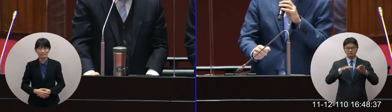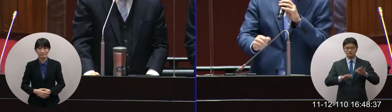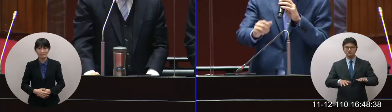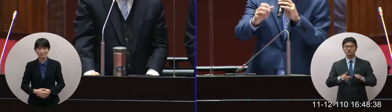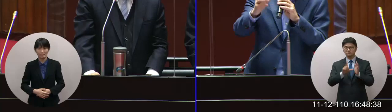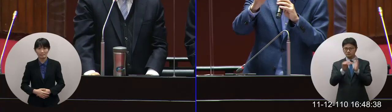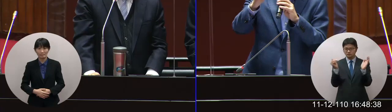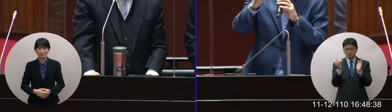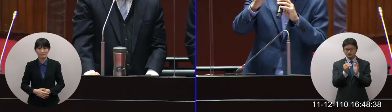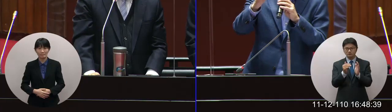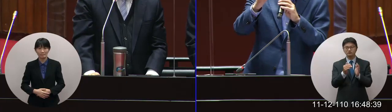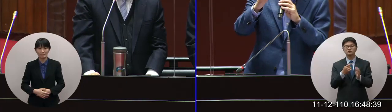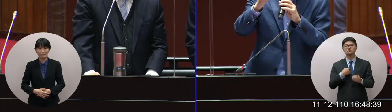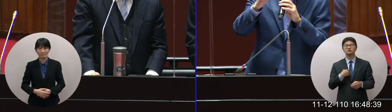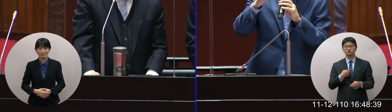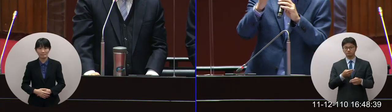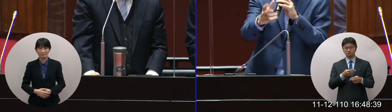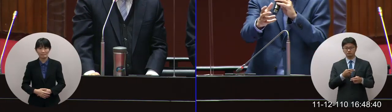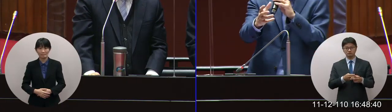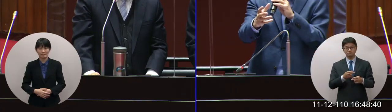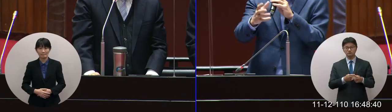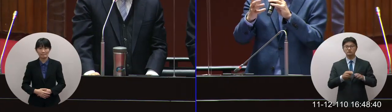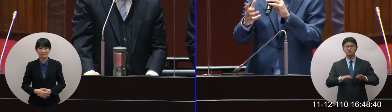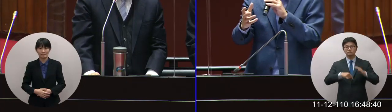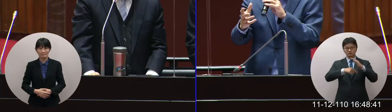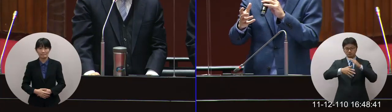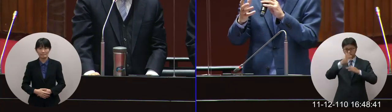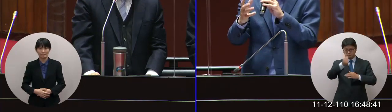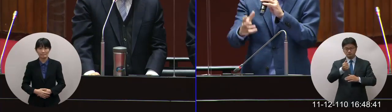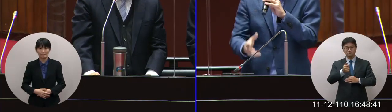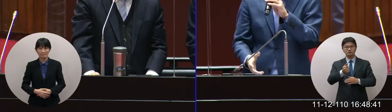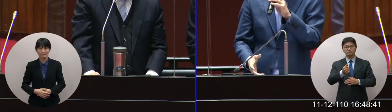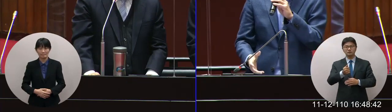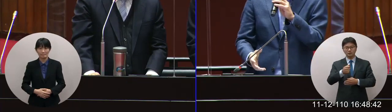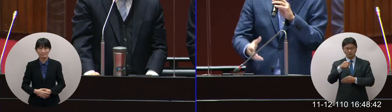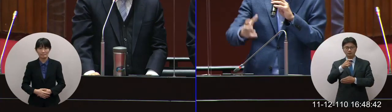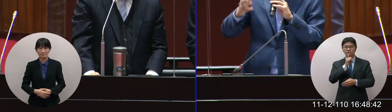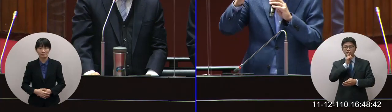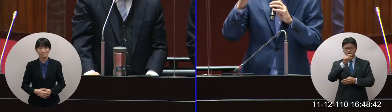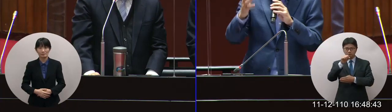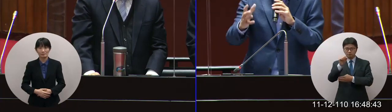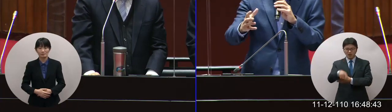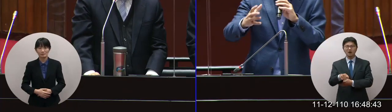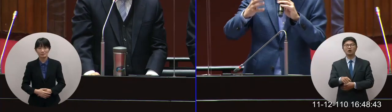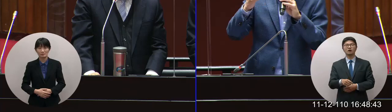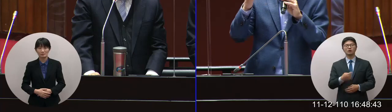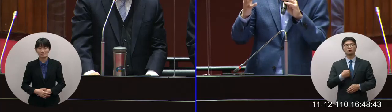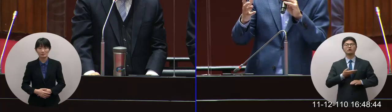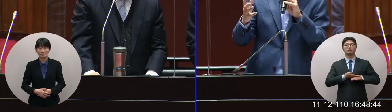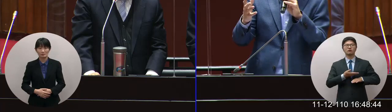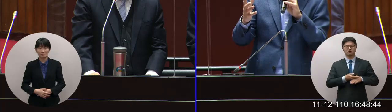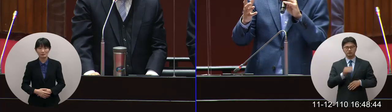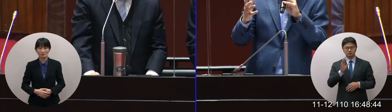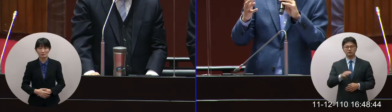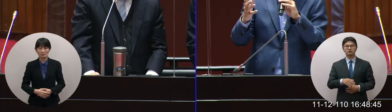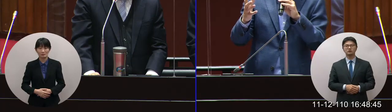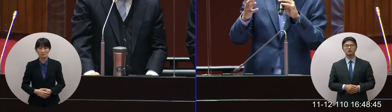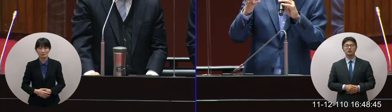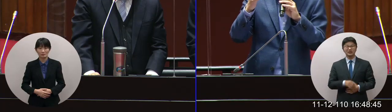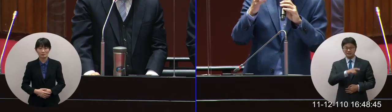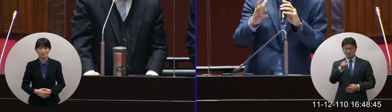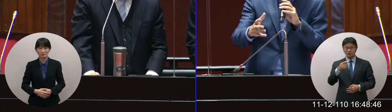快到了我相信這個今天因為院長在那邊承諾我就比較安心啦你們在整個開發的過程中